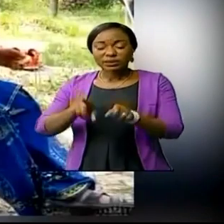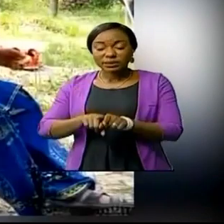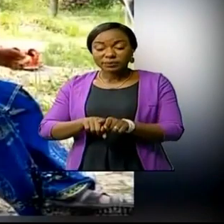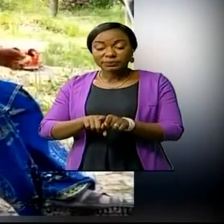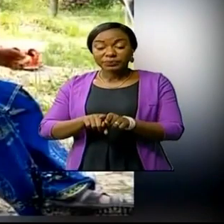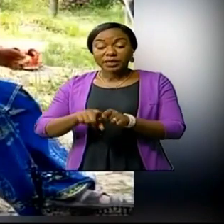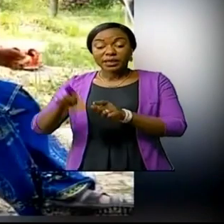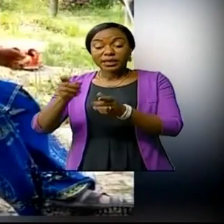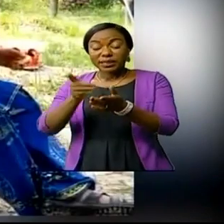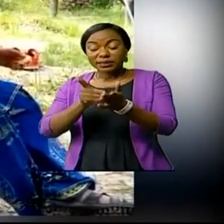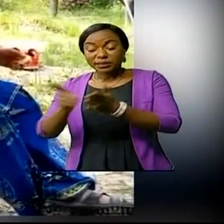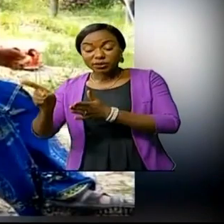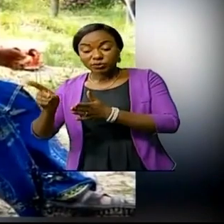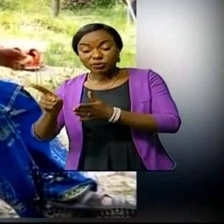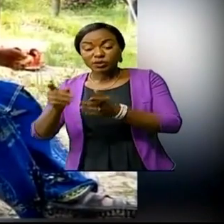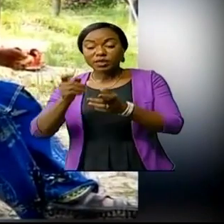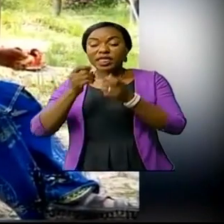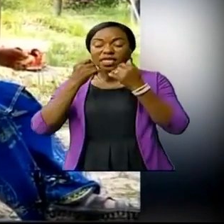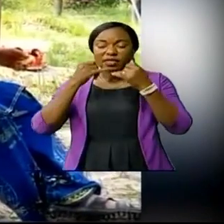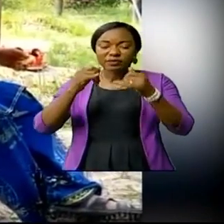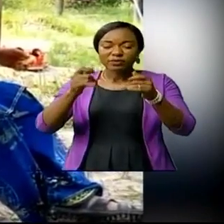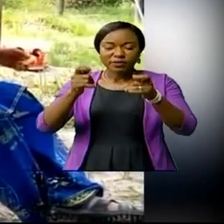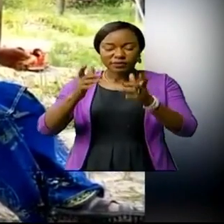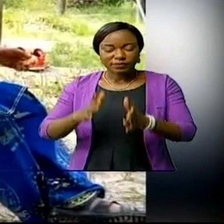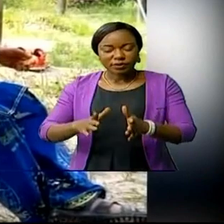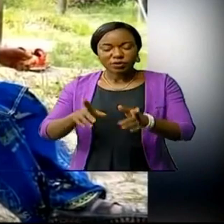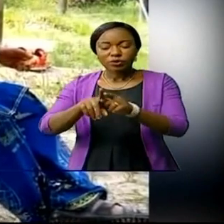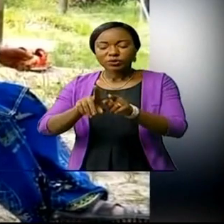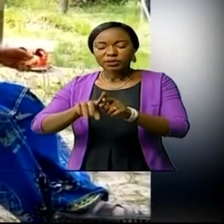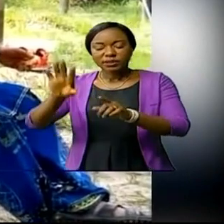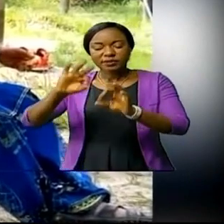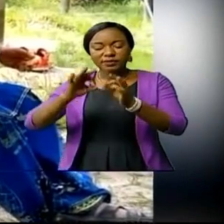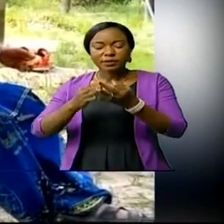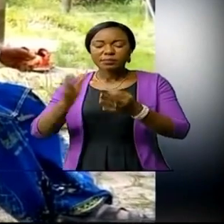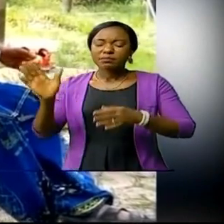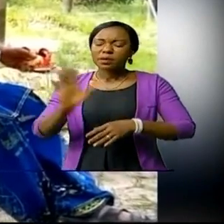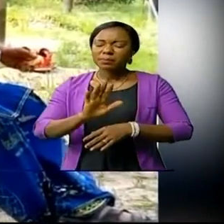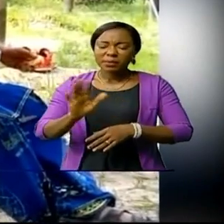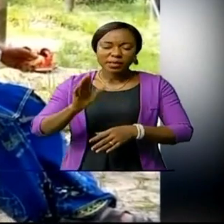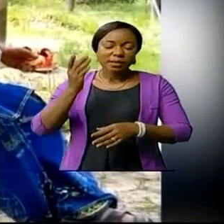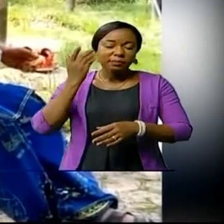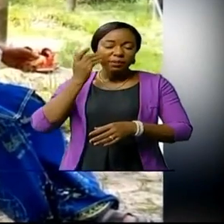TV, mais aussi ta famille. Adieu, Papa Jules.